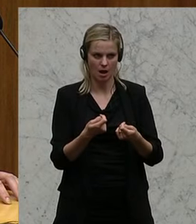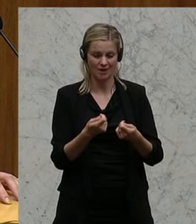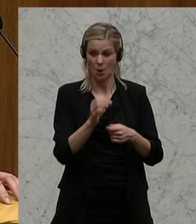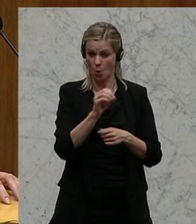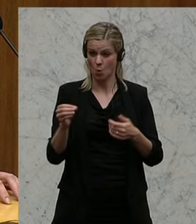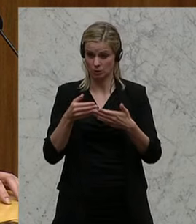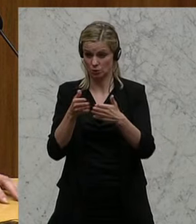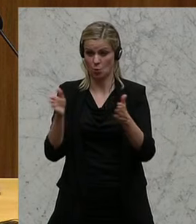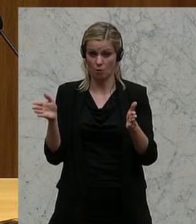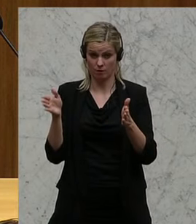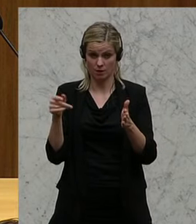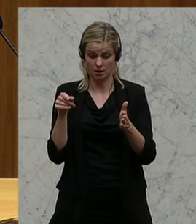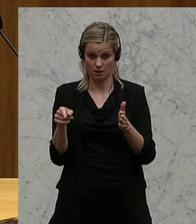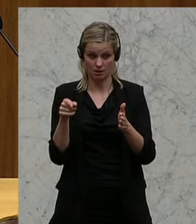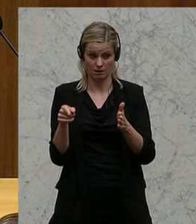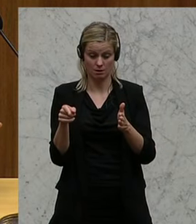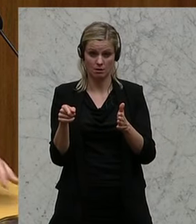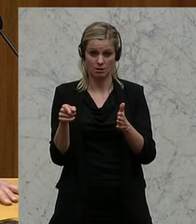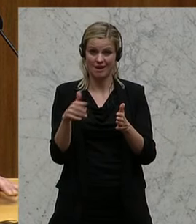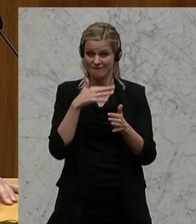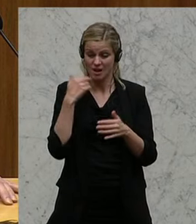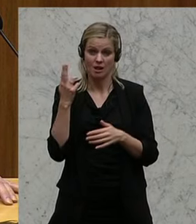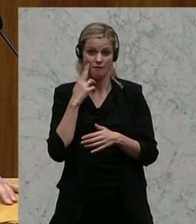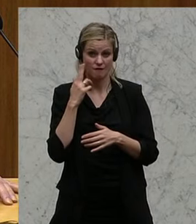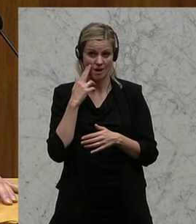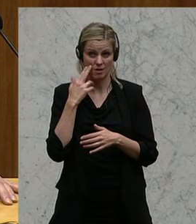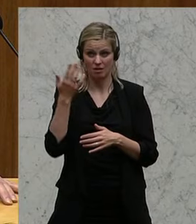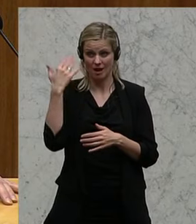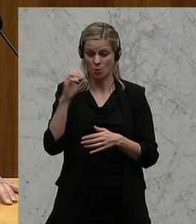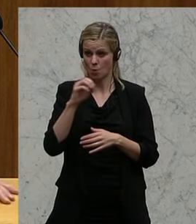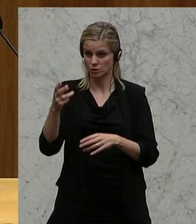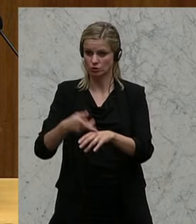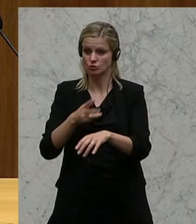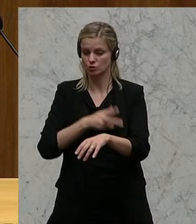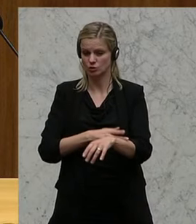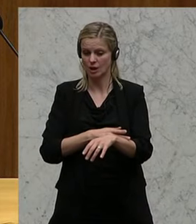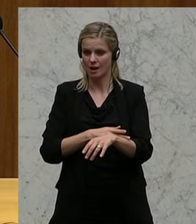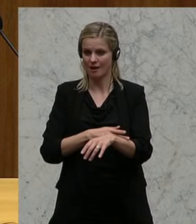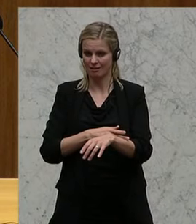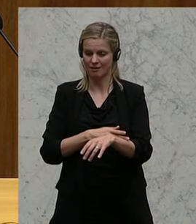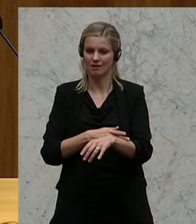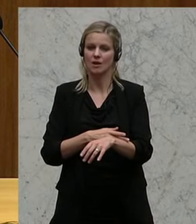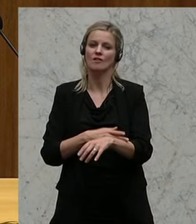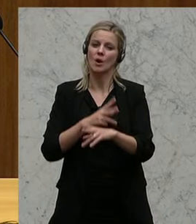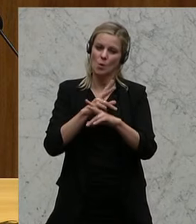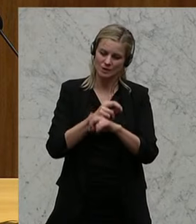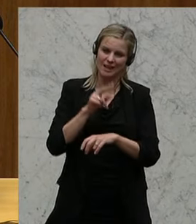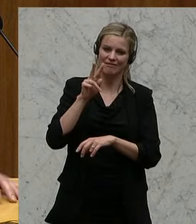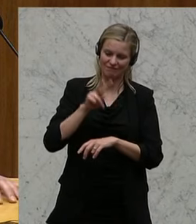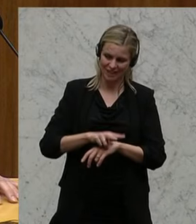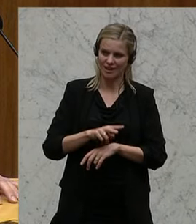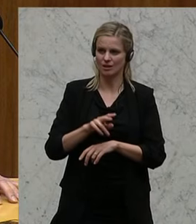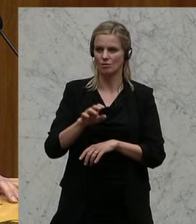Ostöffnung natürlich zahlreiche Firmen aus den ehemaligen Oststaaten, vor allem nach Österreich, nach Wien, in die